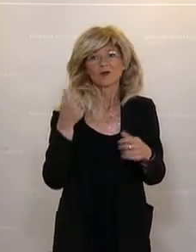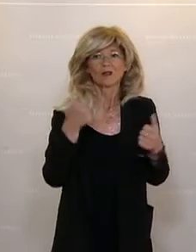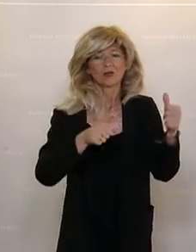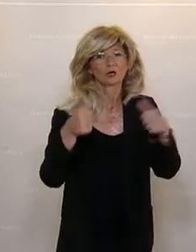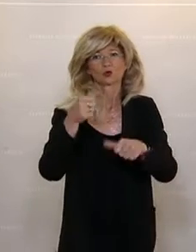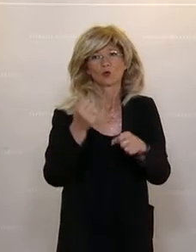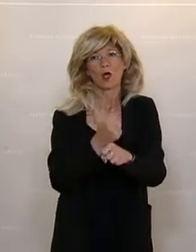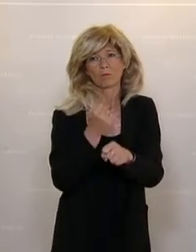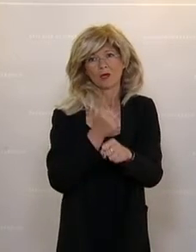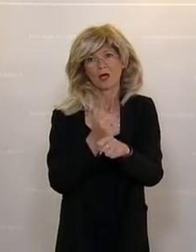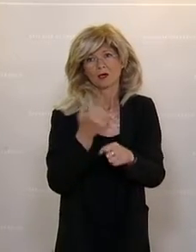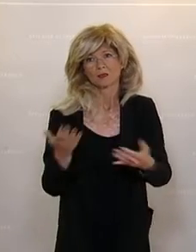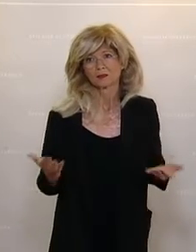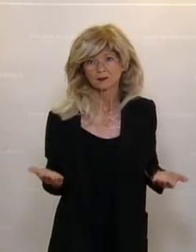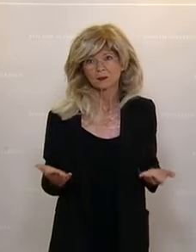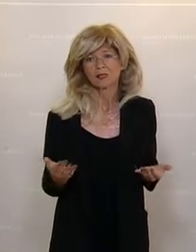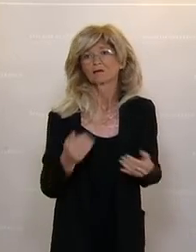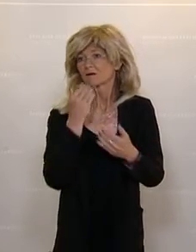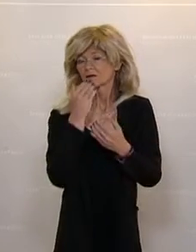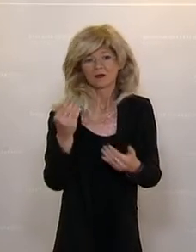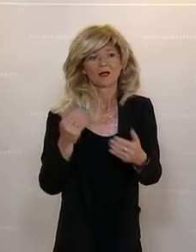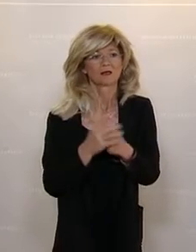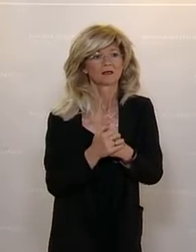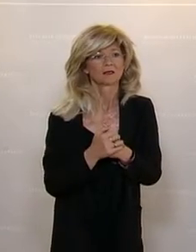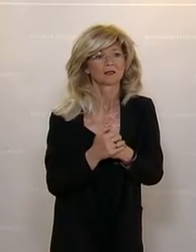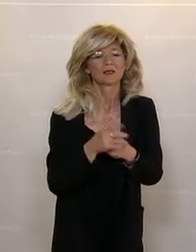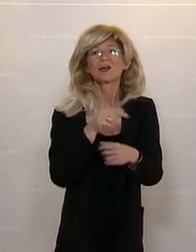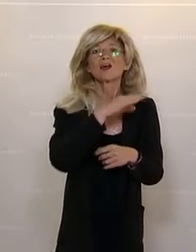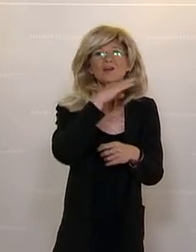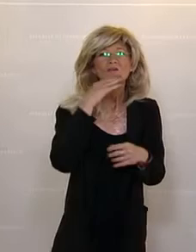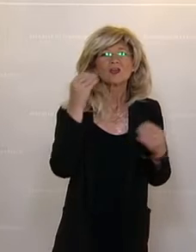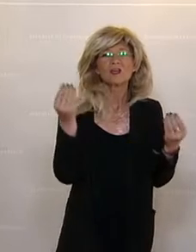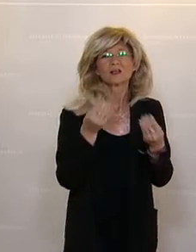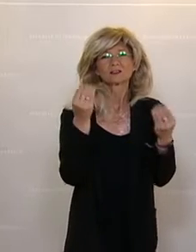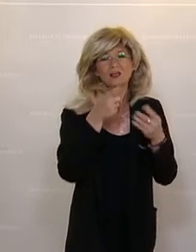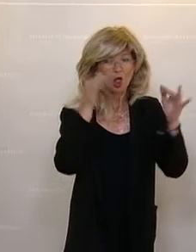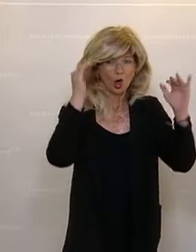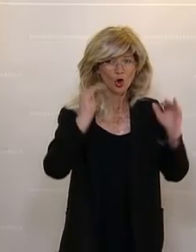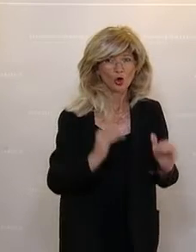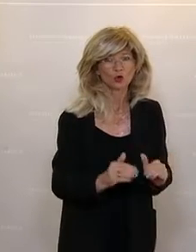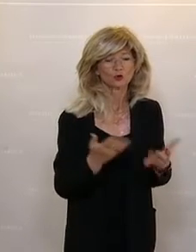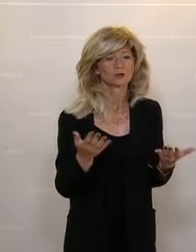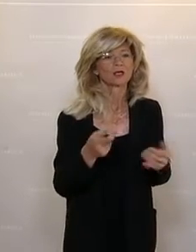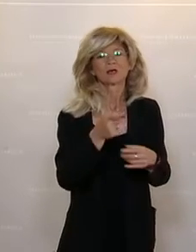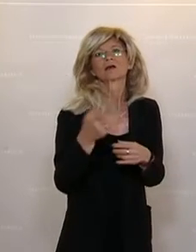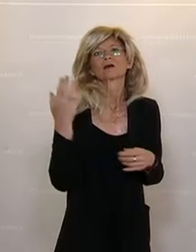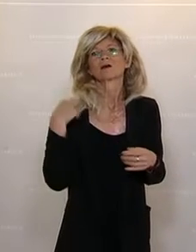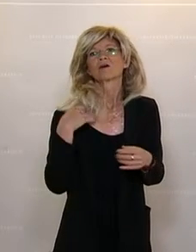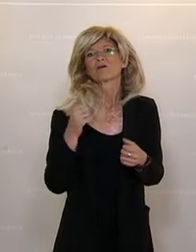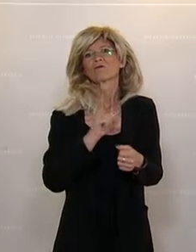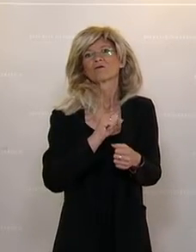Bei allen notwendigen Maßnahmen, insbesondere auch den Lockdowns, war es unserem Bundesminister immer auch wichtig, relativ rasch wieder